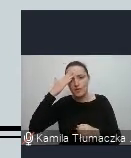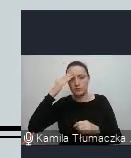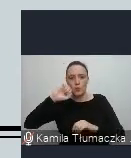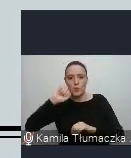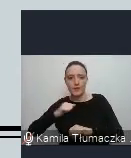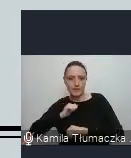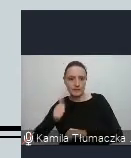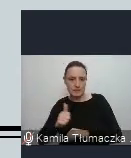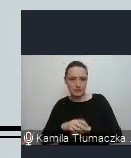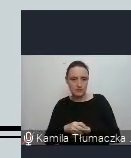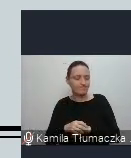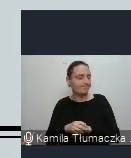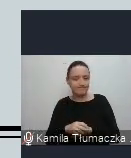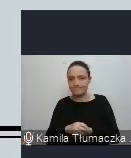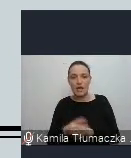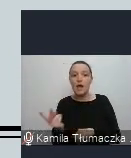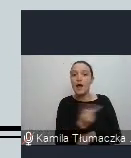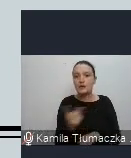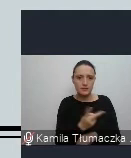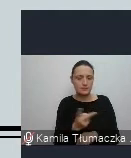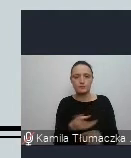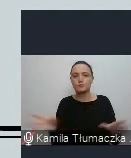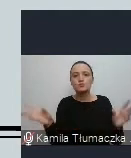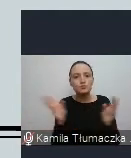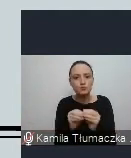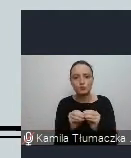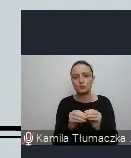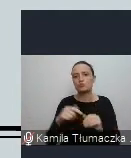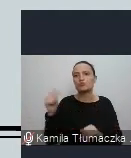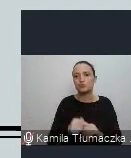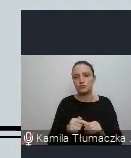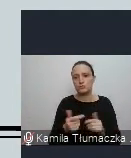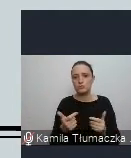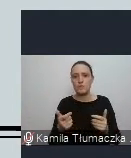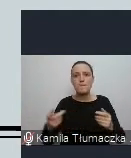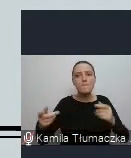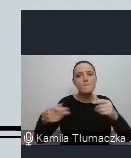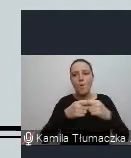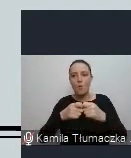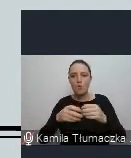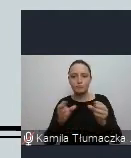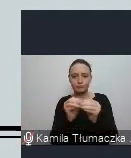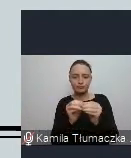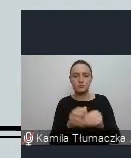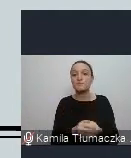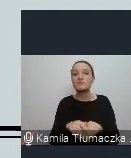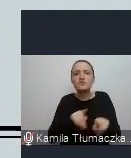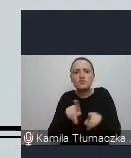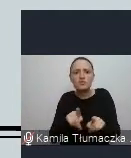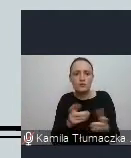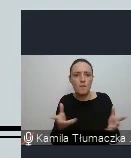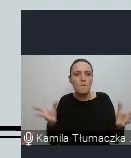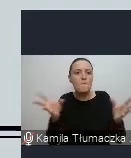Najlepiej, jeżeli jedno i drugie jest naprawdę dobrze połączone ze sobą. Co to oznacza?